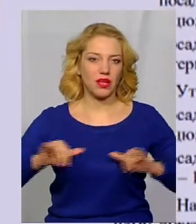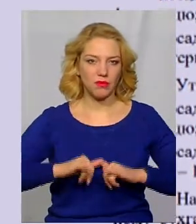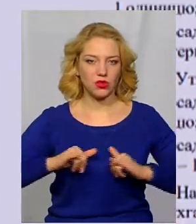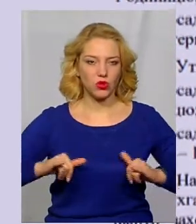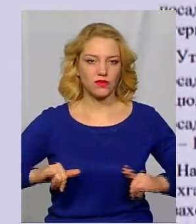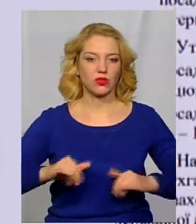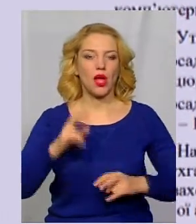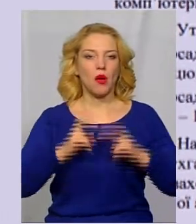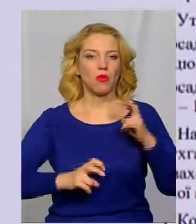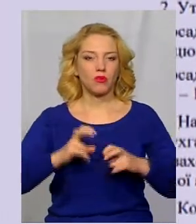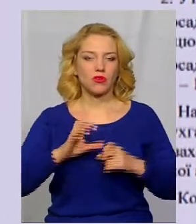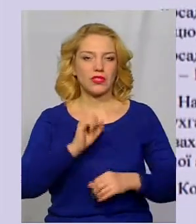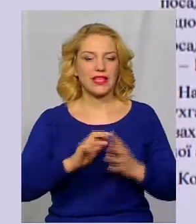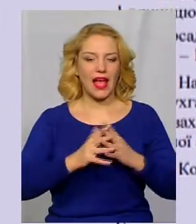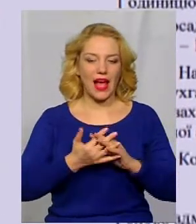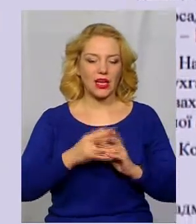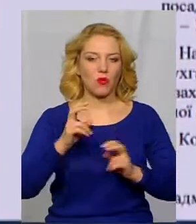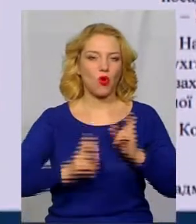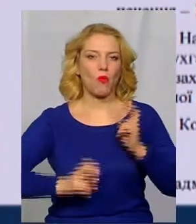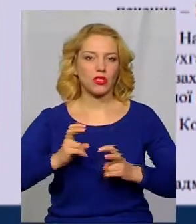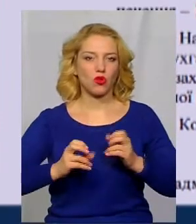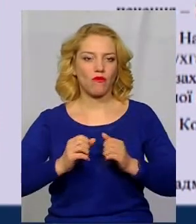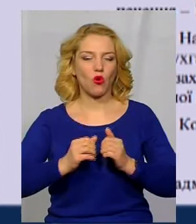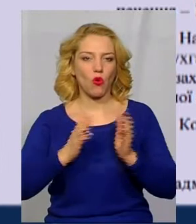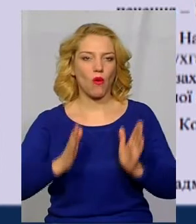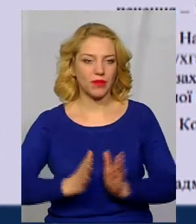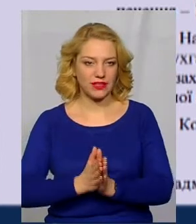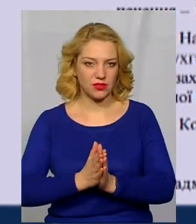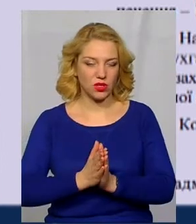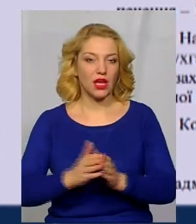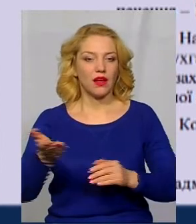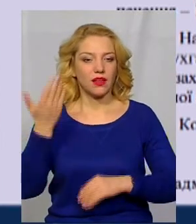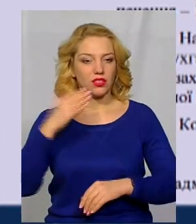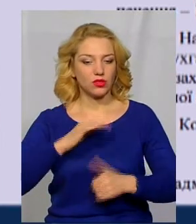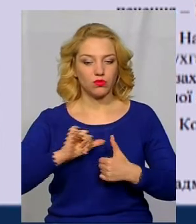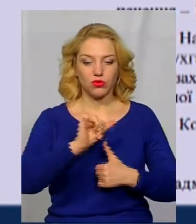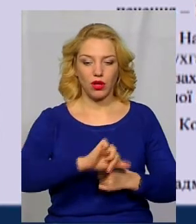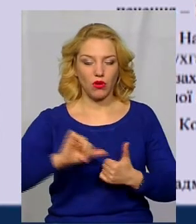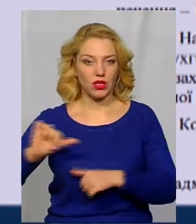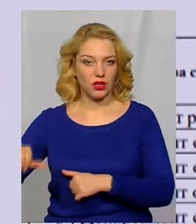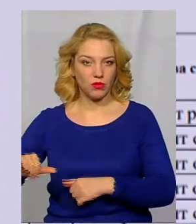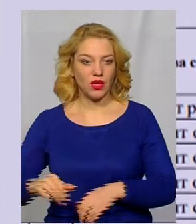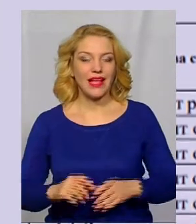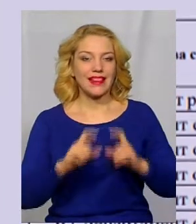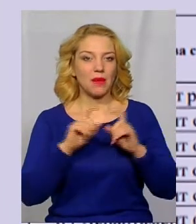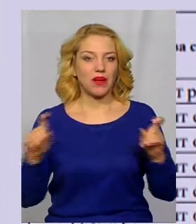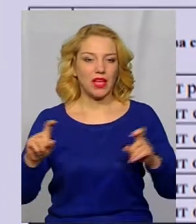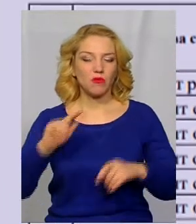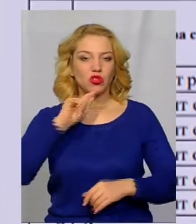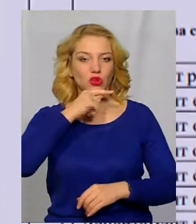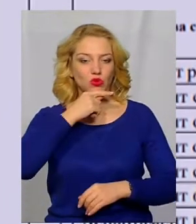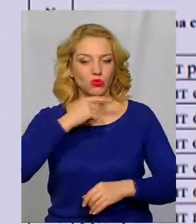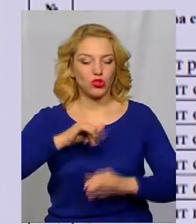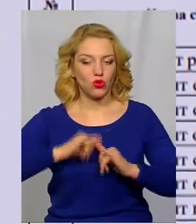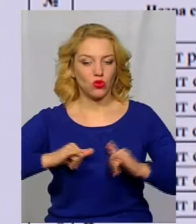розвитку промисловості та агропромислового комплексу. Раніше вони були окремо. Департамент економічного